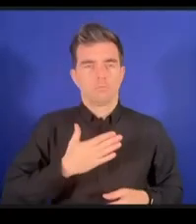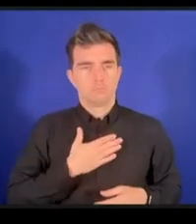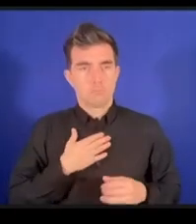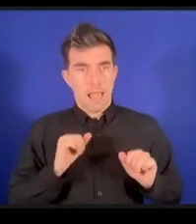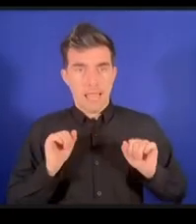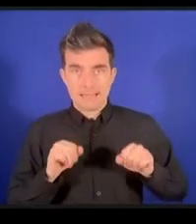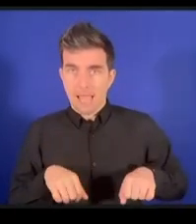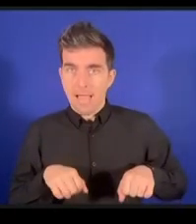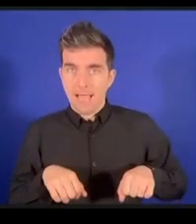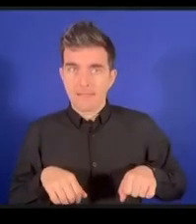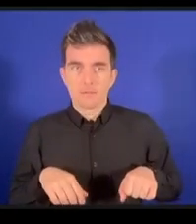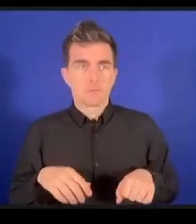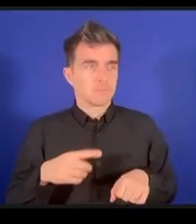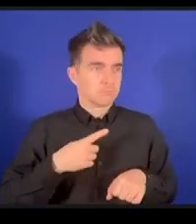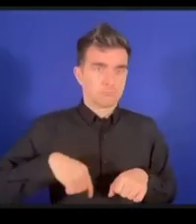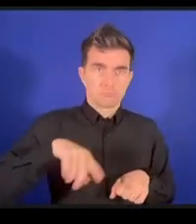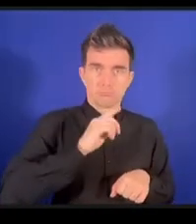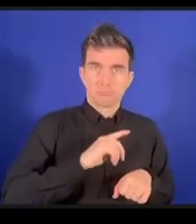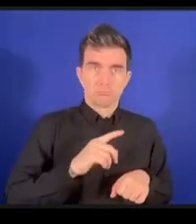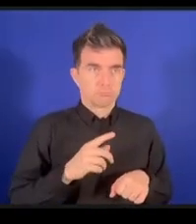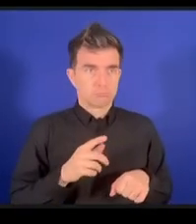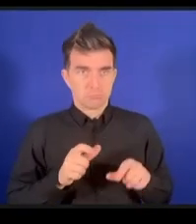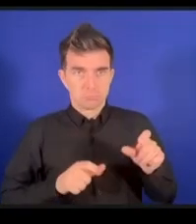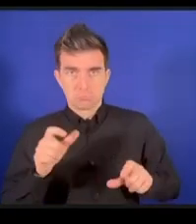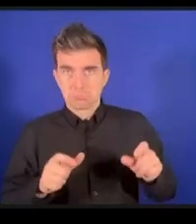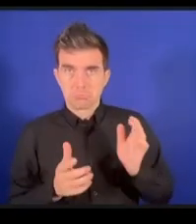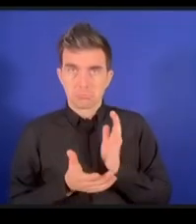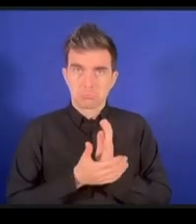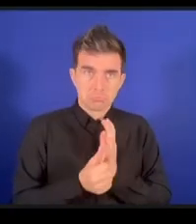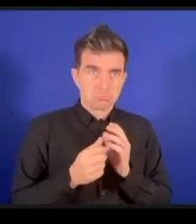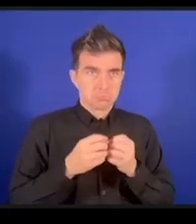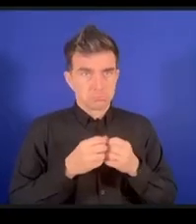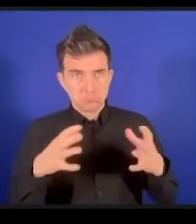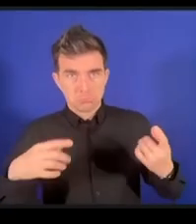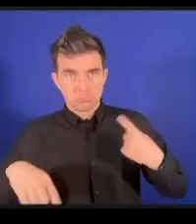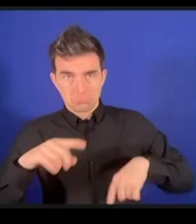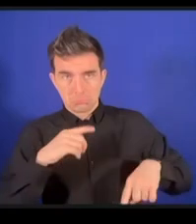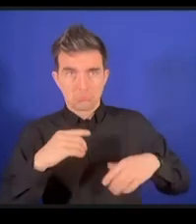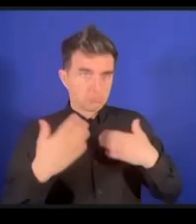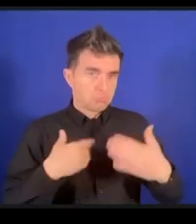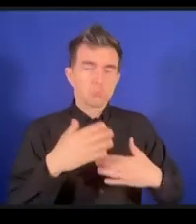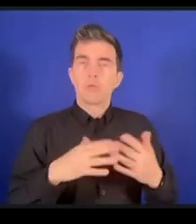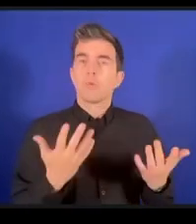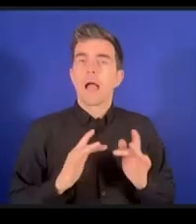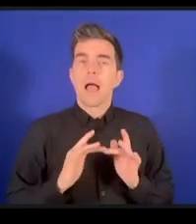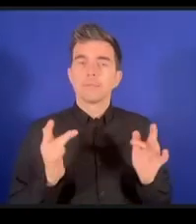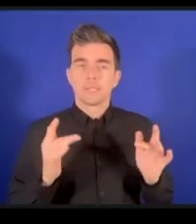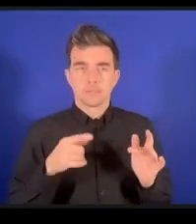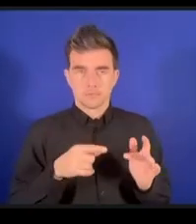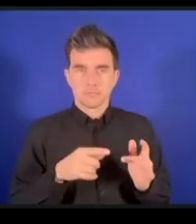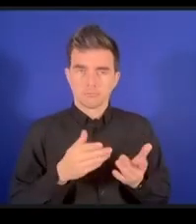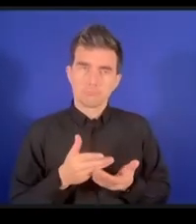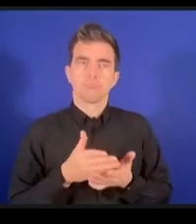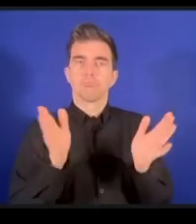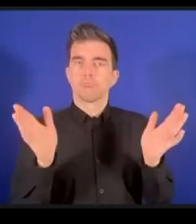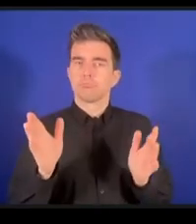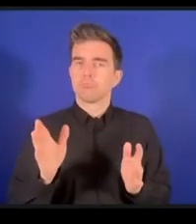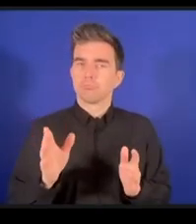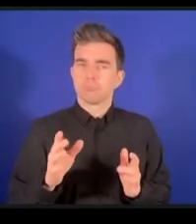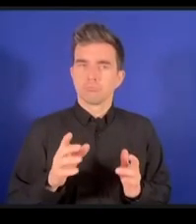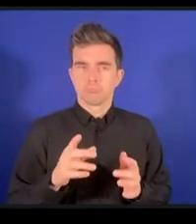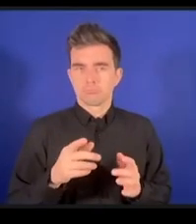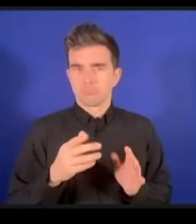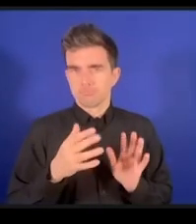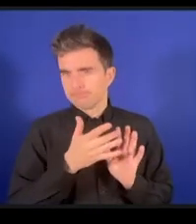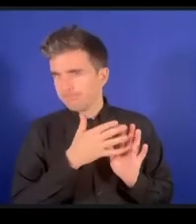アクセスに対する能力やキャパシティというものを増やすということです標準を作ったからとい